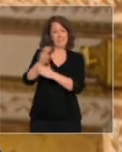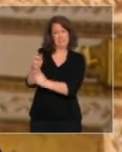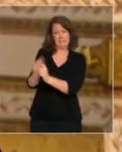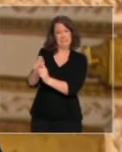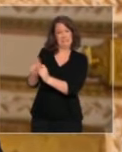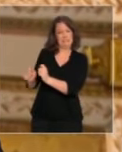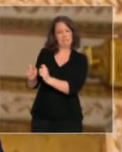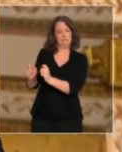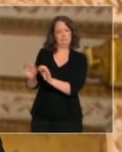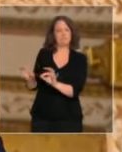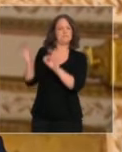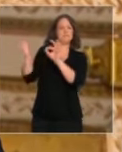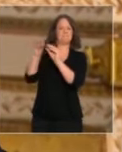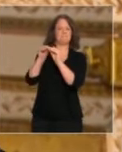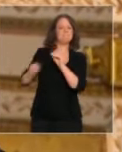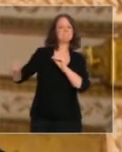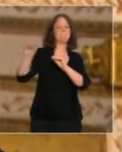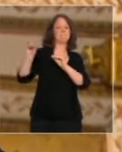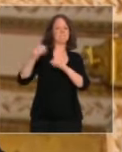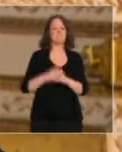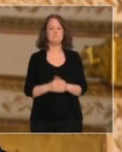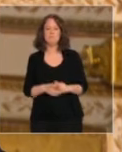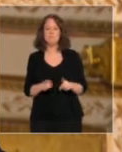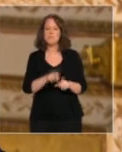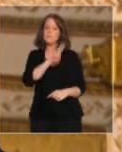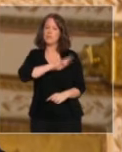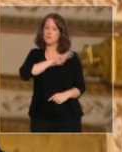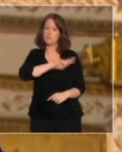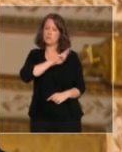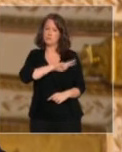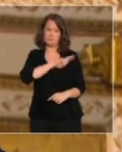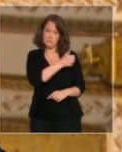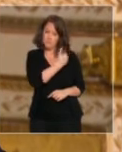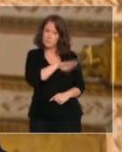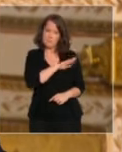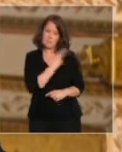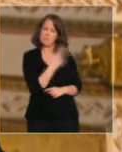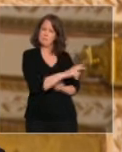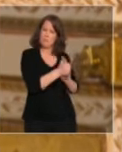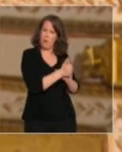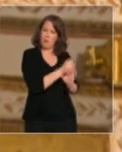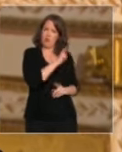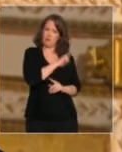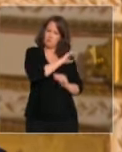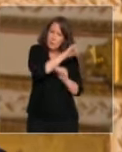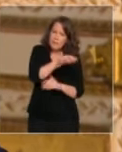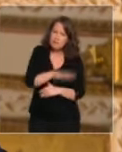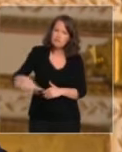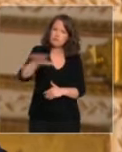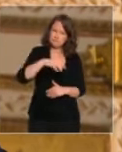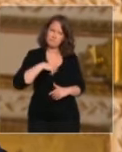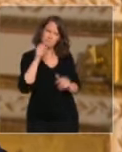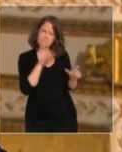massivement qu'elles ne l'ont fait. Et les assurances doivent être au rendez-vous de cette mobilisation économique. J'y serai